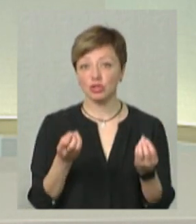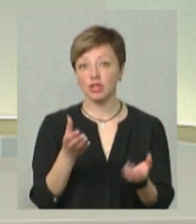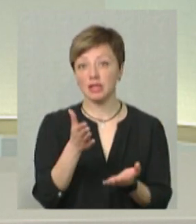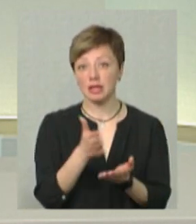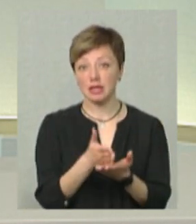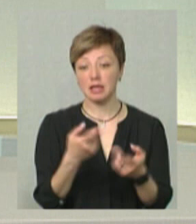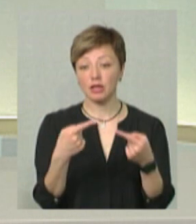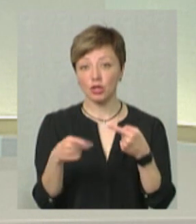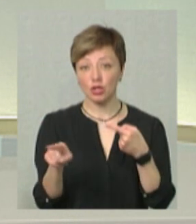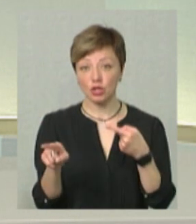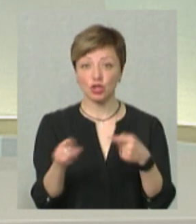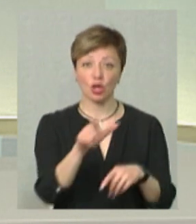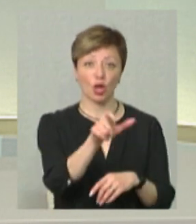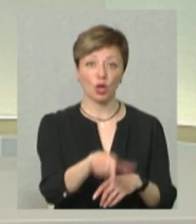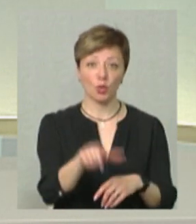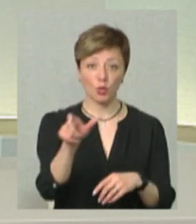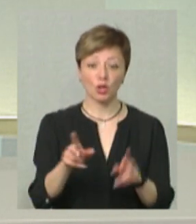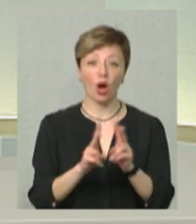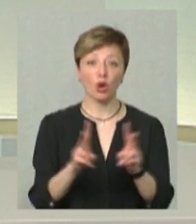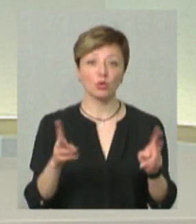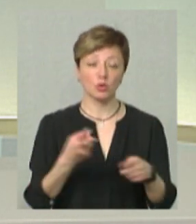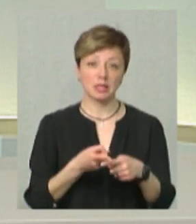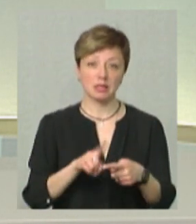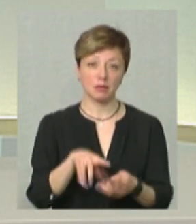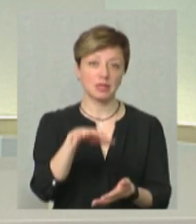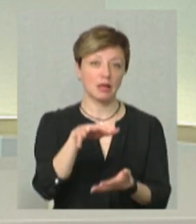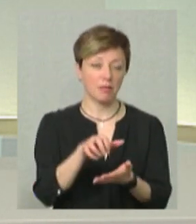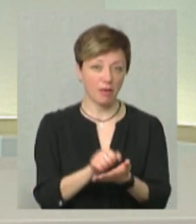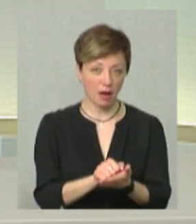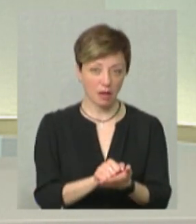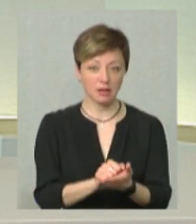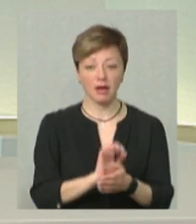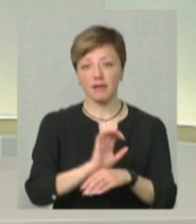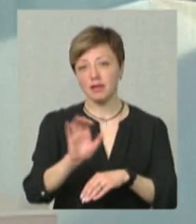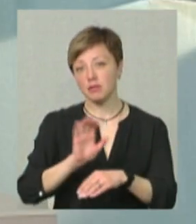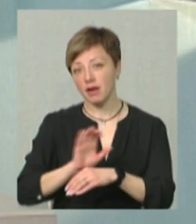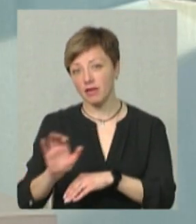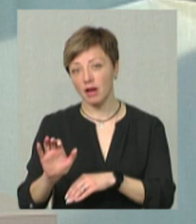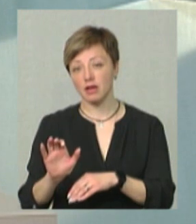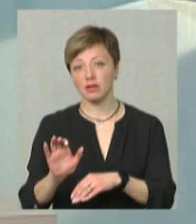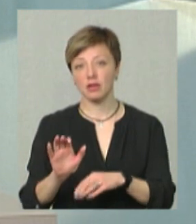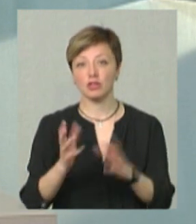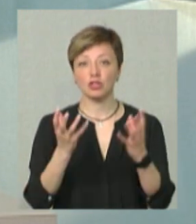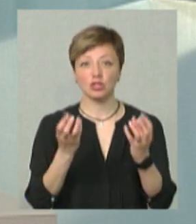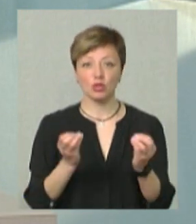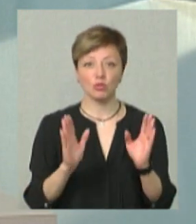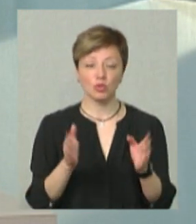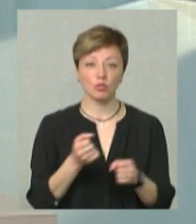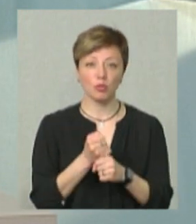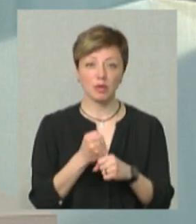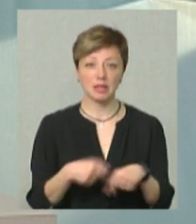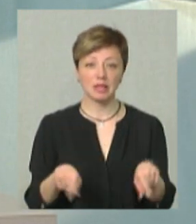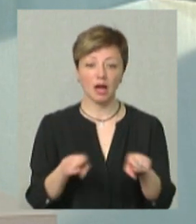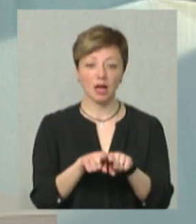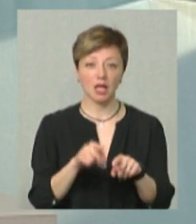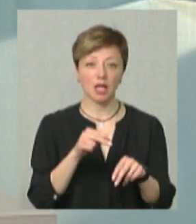інші люди, хто цим займається. Тобто відправляємо, тут теж будемо робити такий